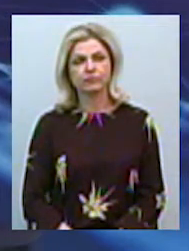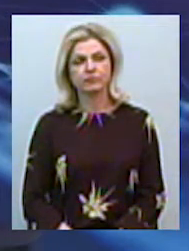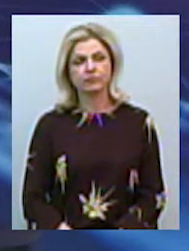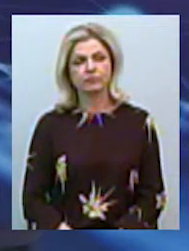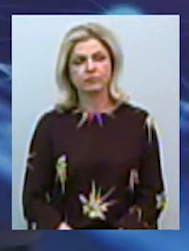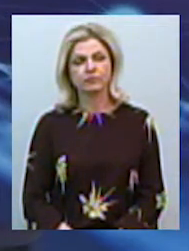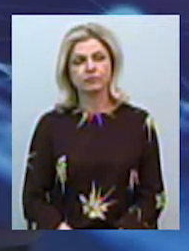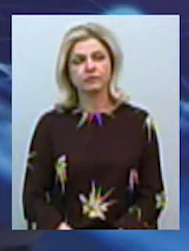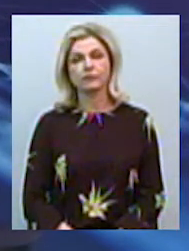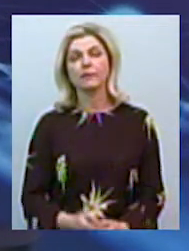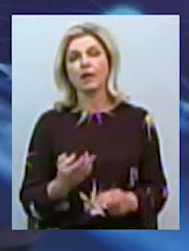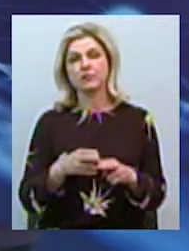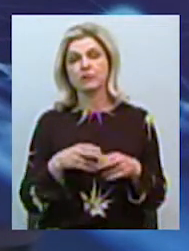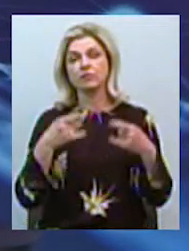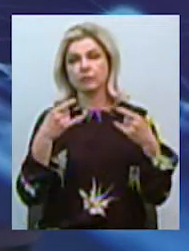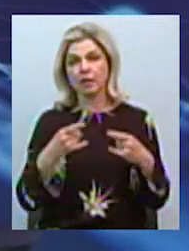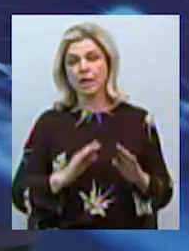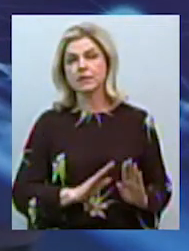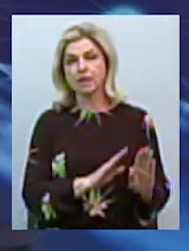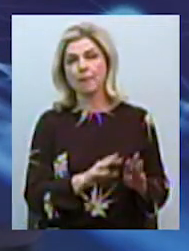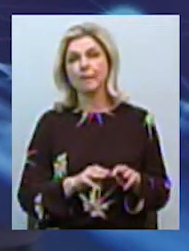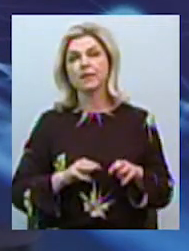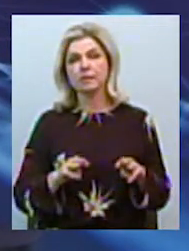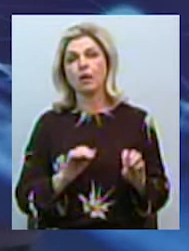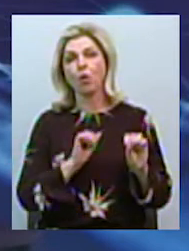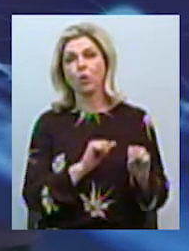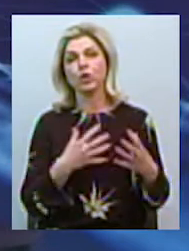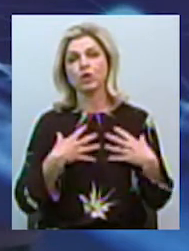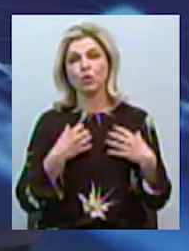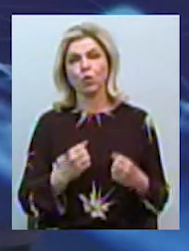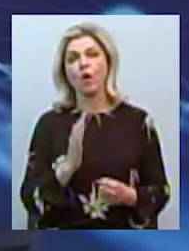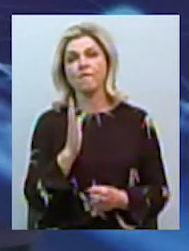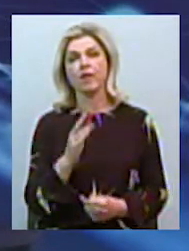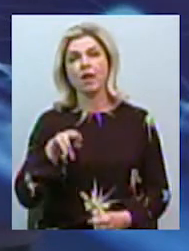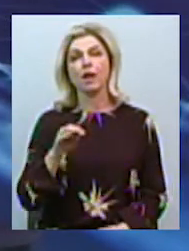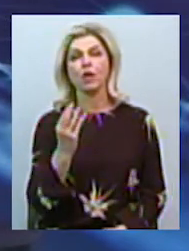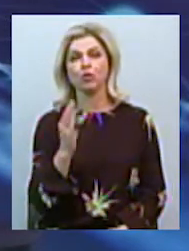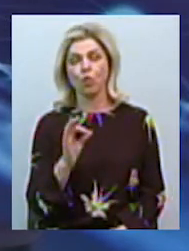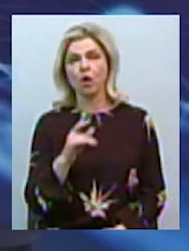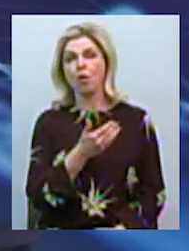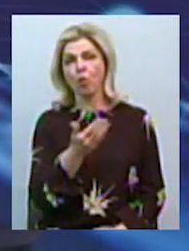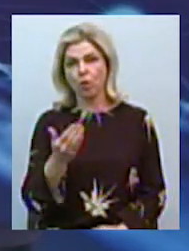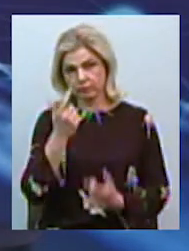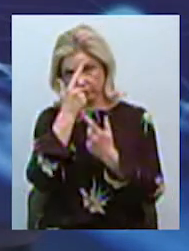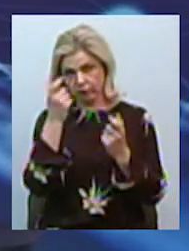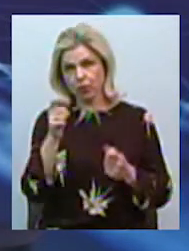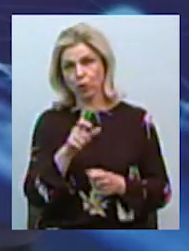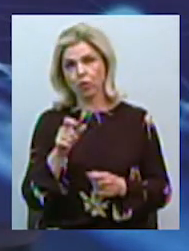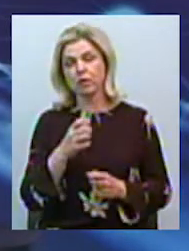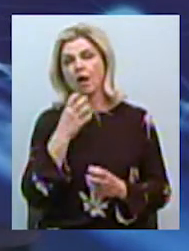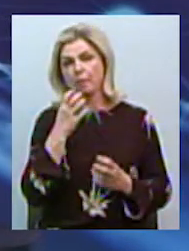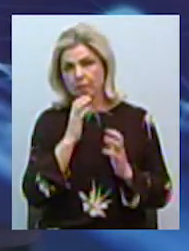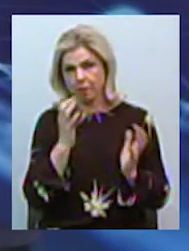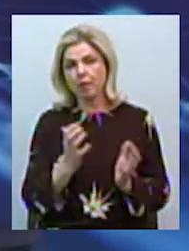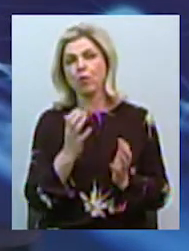Це була пряма мова заступника міністра охорони здоров'я Віктора Ляшка, і він закликав громадян подбати про своїх літніх родичів,